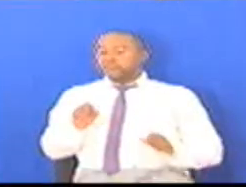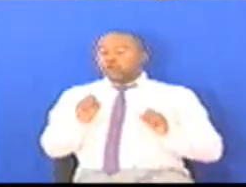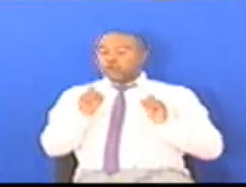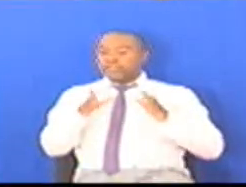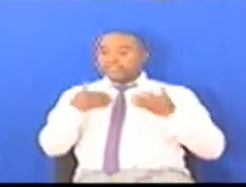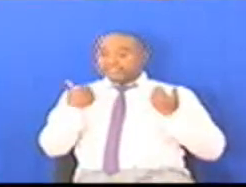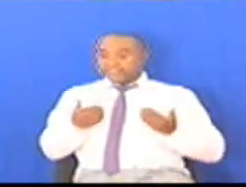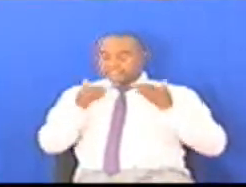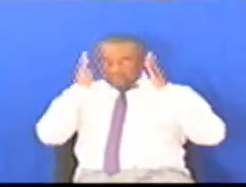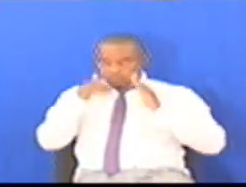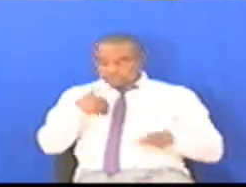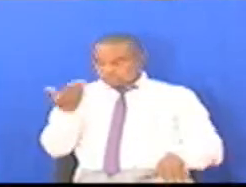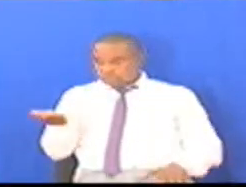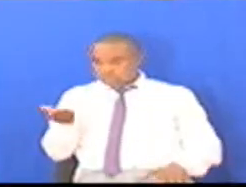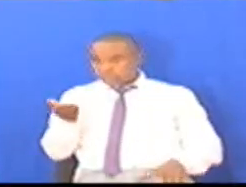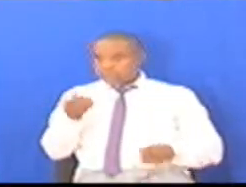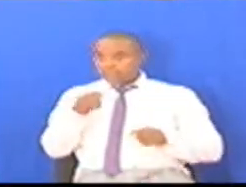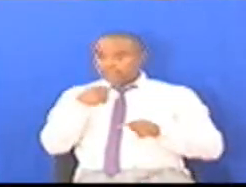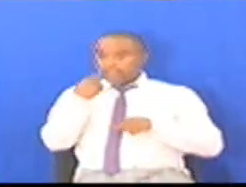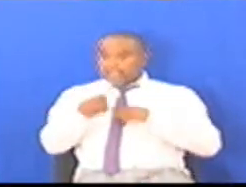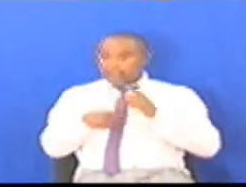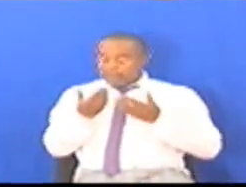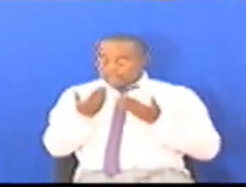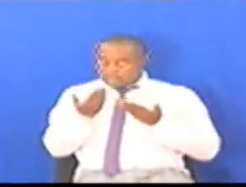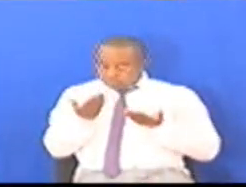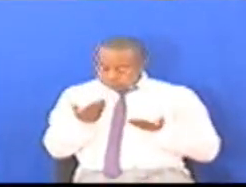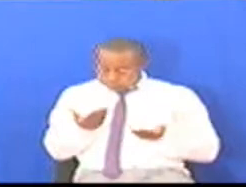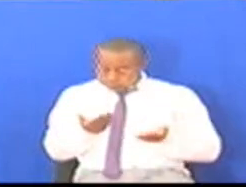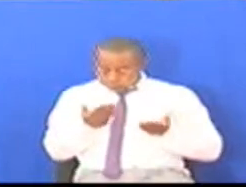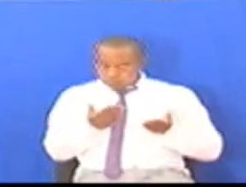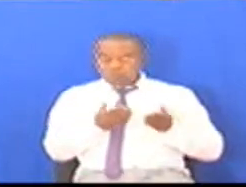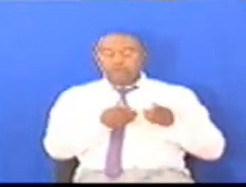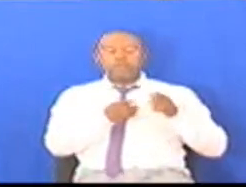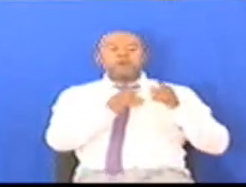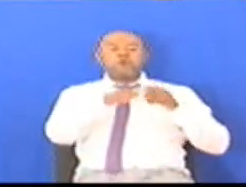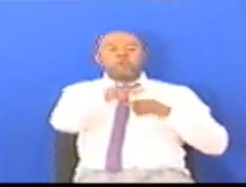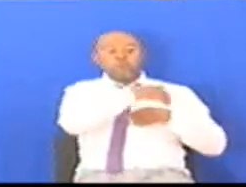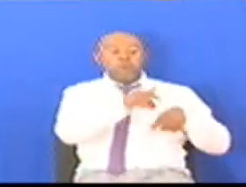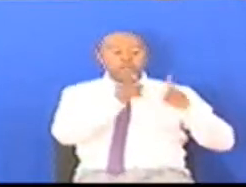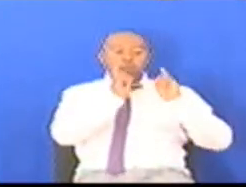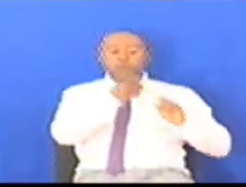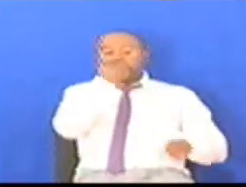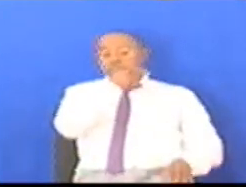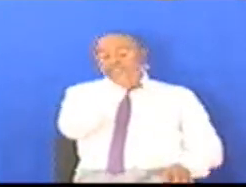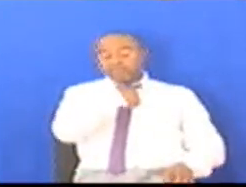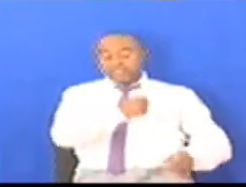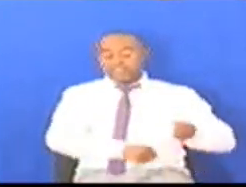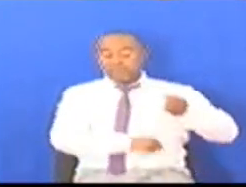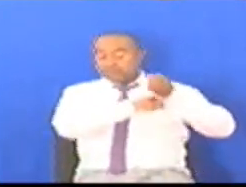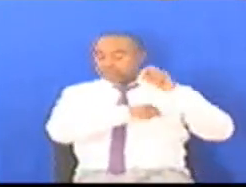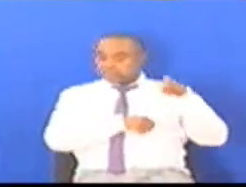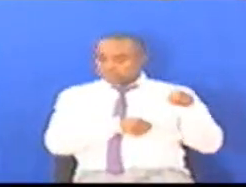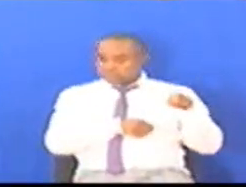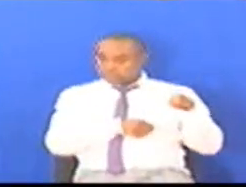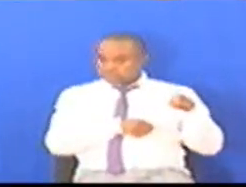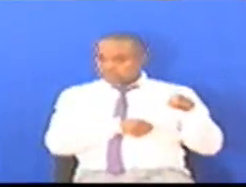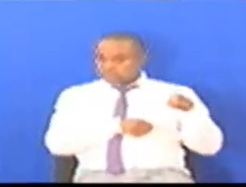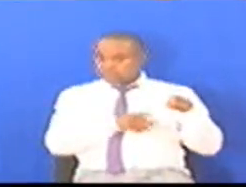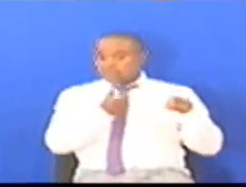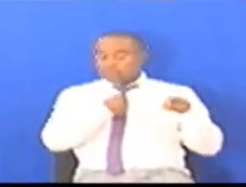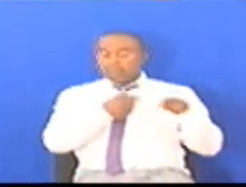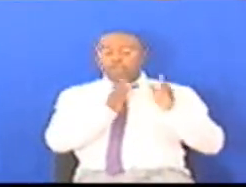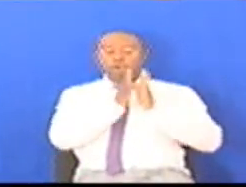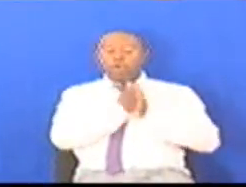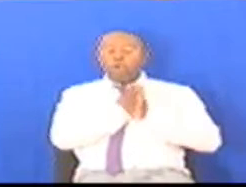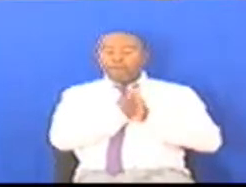hiyo mweshimwa speaker Mradi kama o staglas go Jenga wajyo yungina waungi mkono Mimi na unga mkono Na ombilangu